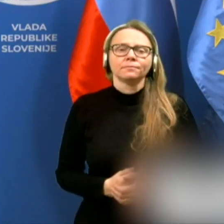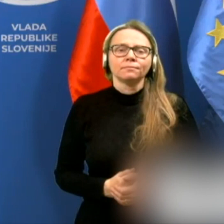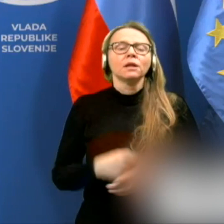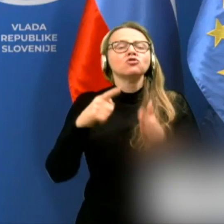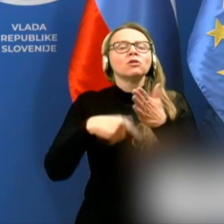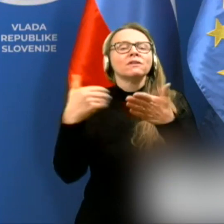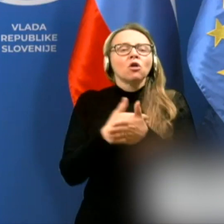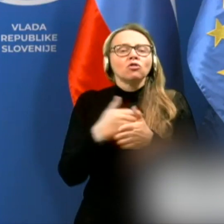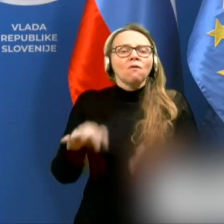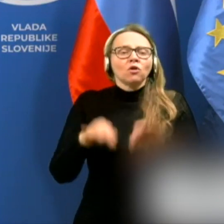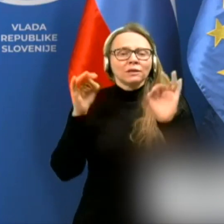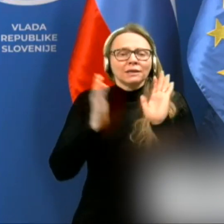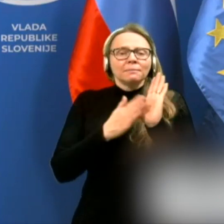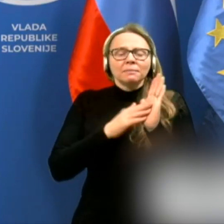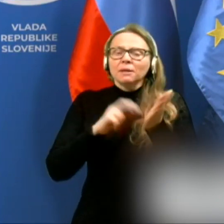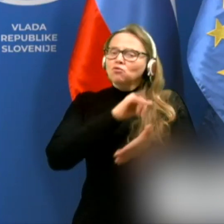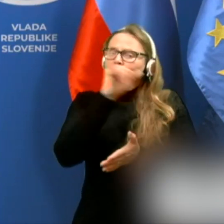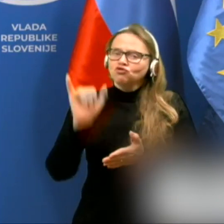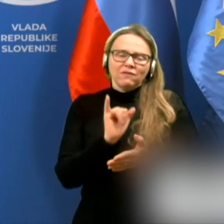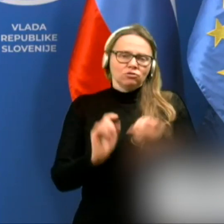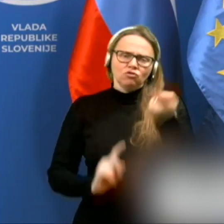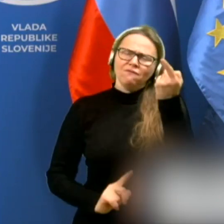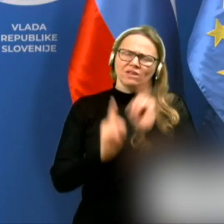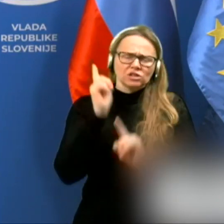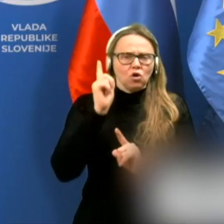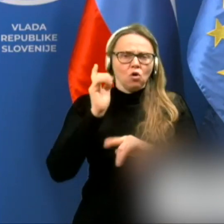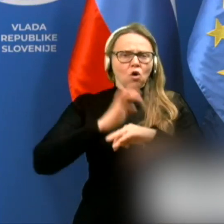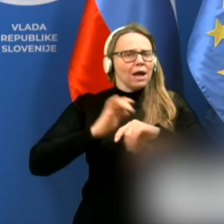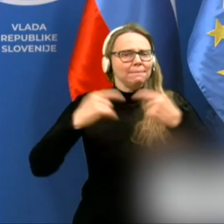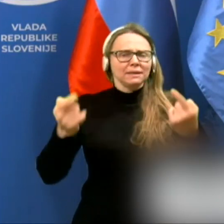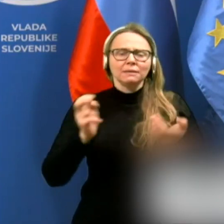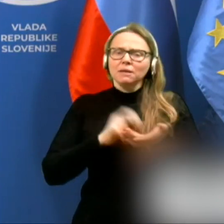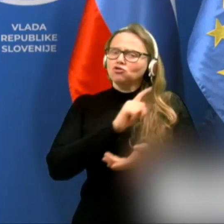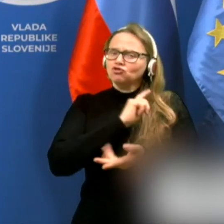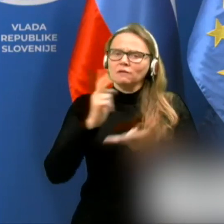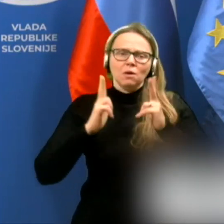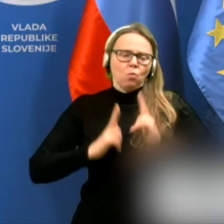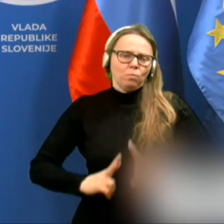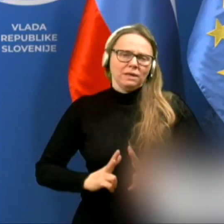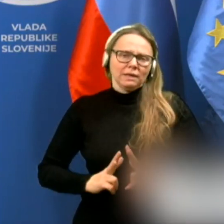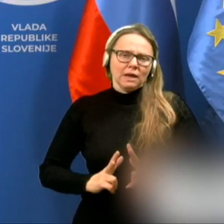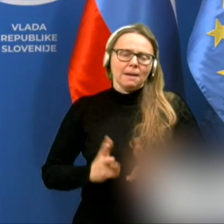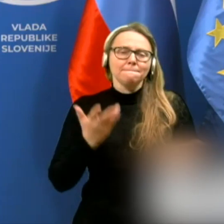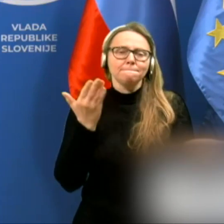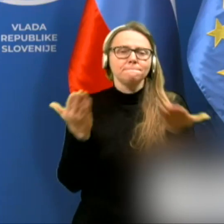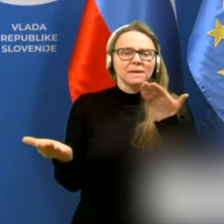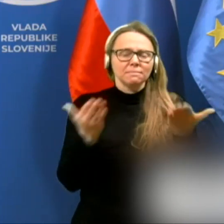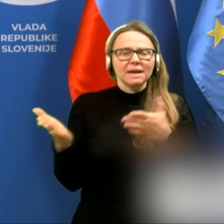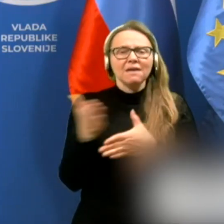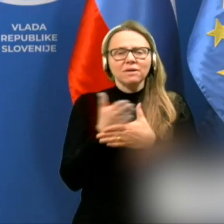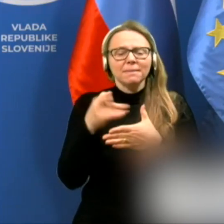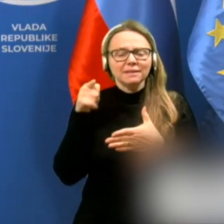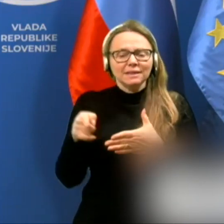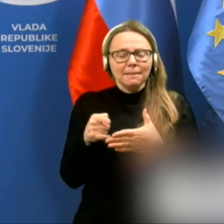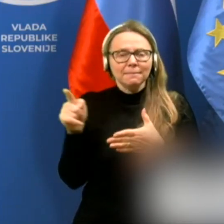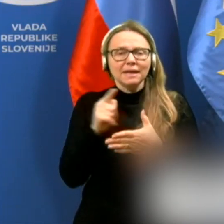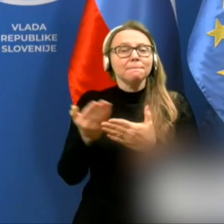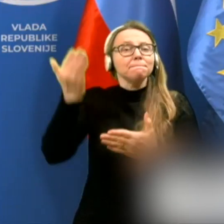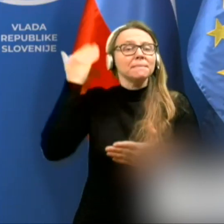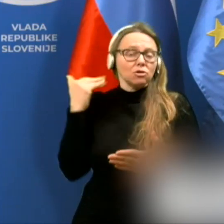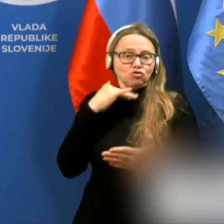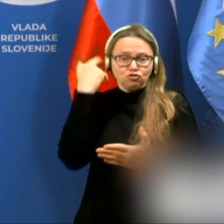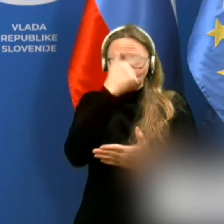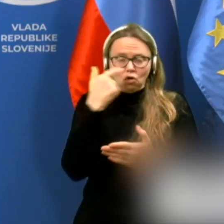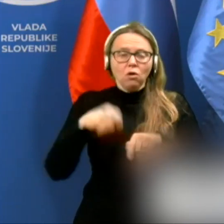Število novo odkritih primerov je še vedno visoko. Epidemija se še ne umirja, a primerjava med tem in preteklim vikedom